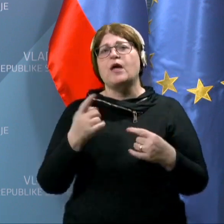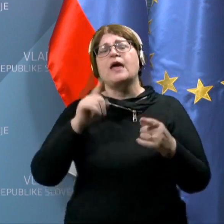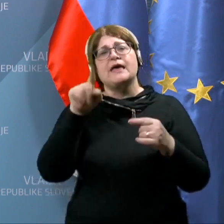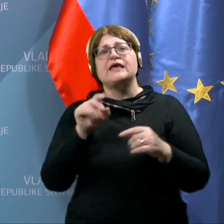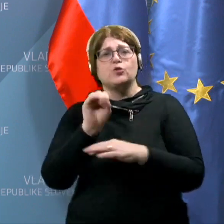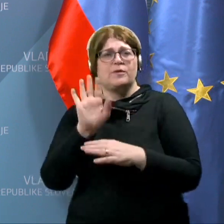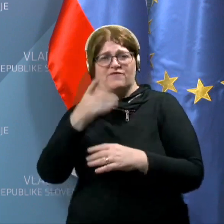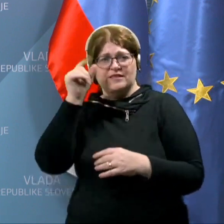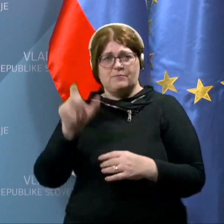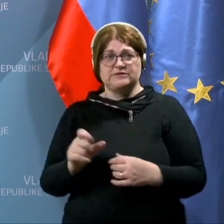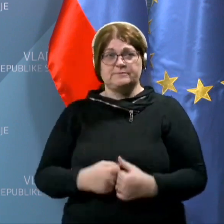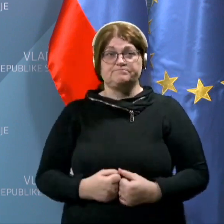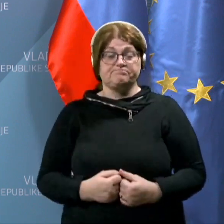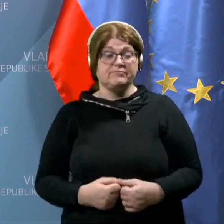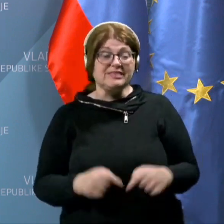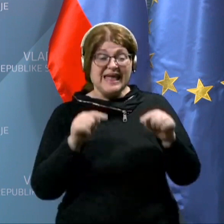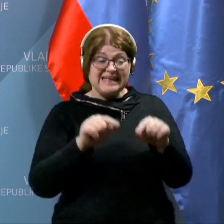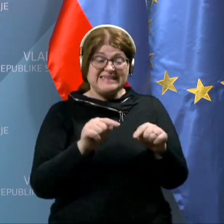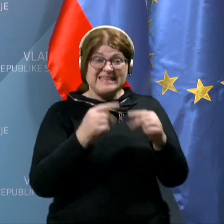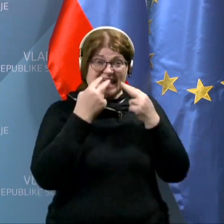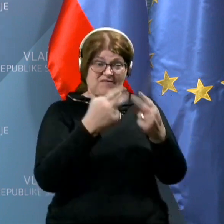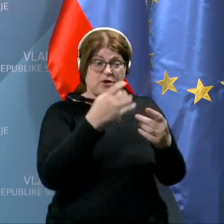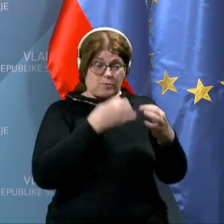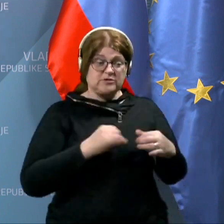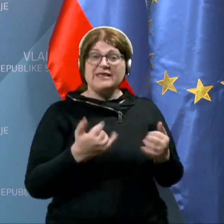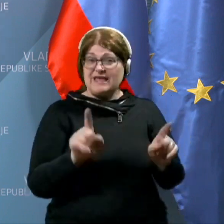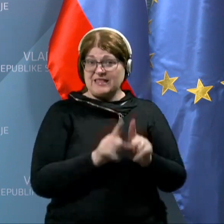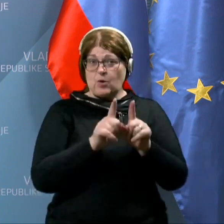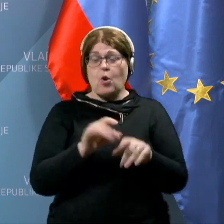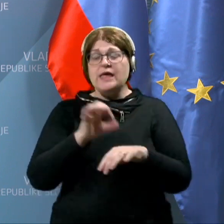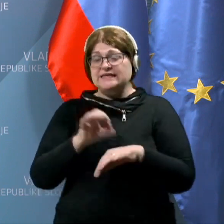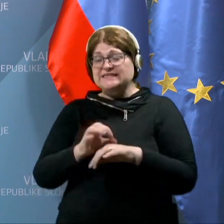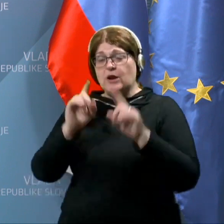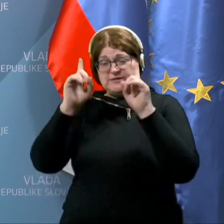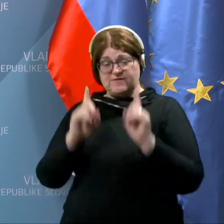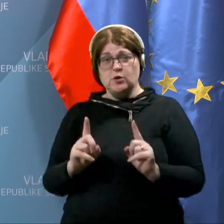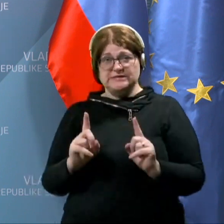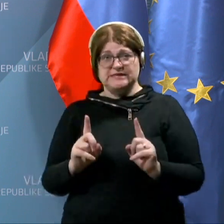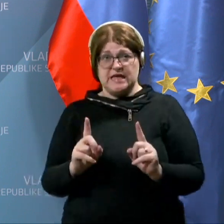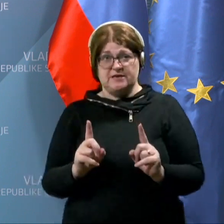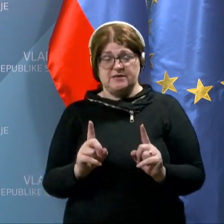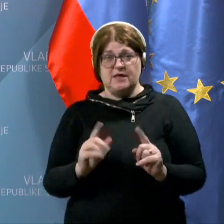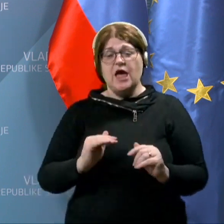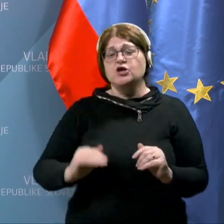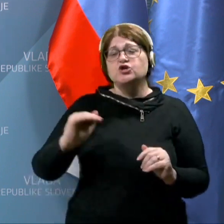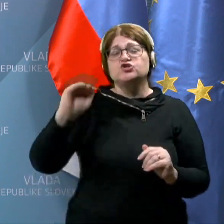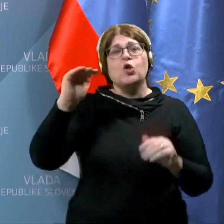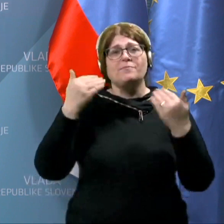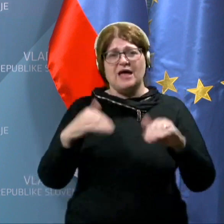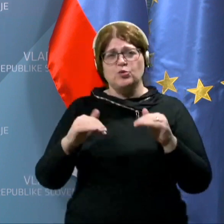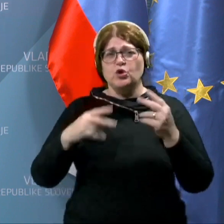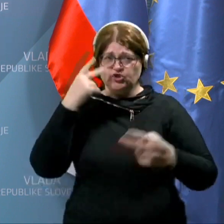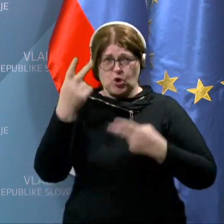Ja, glede z tega vidika, ko me sprašujete, je tako. Zdravstveno stanje se, se pravi, stop na nujnosti,